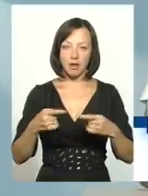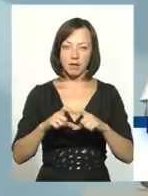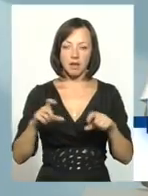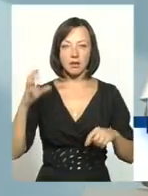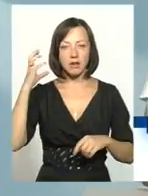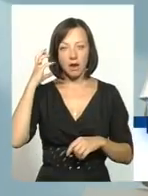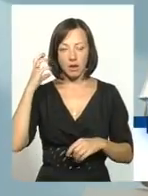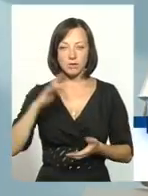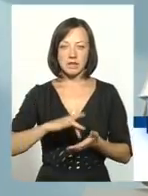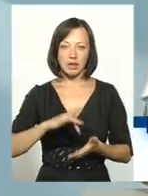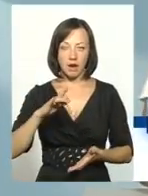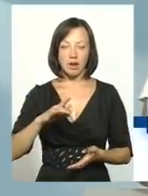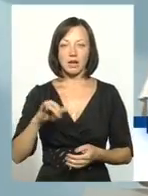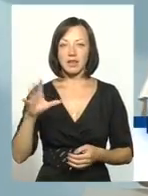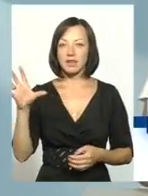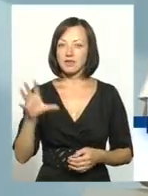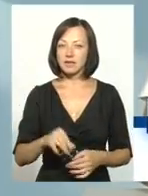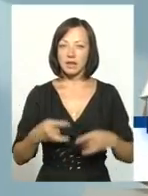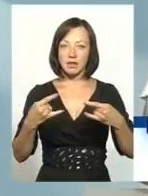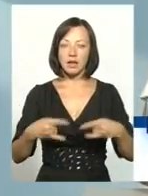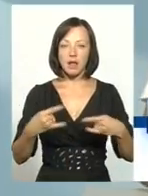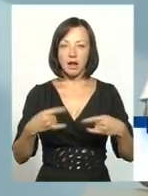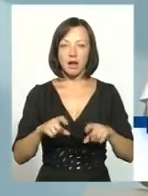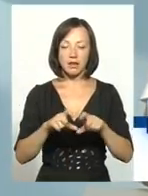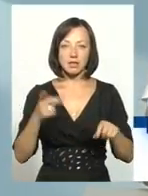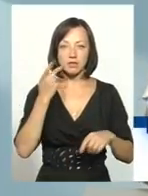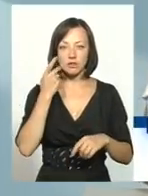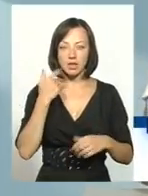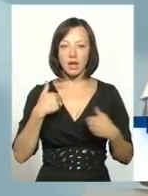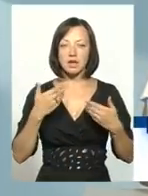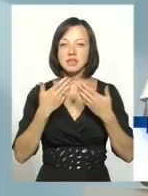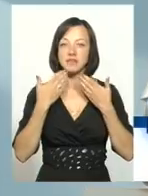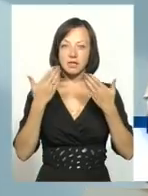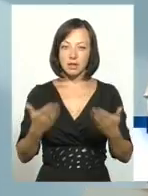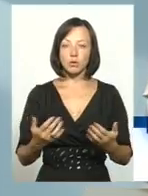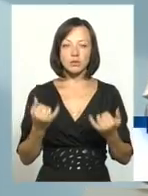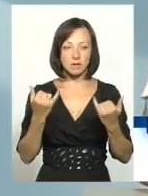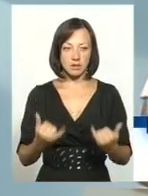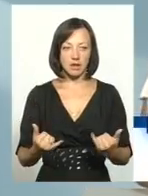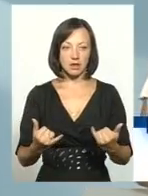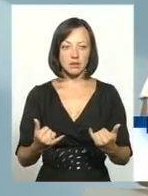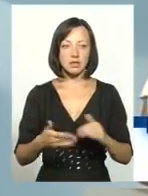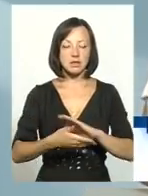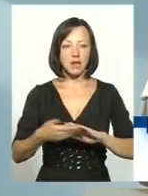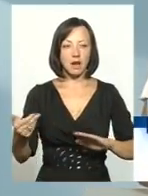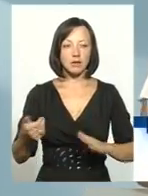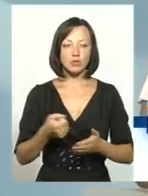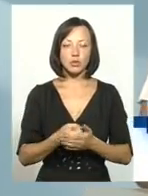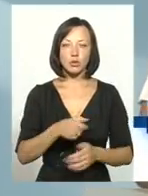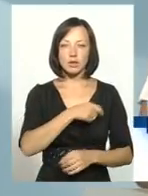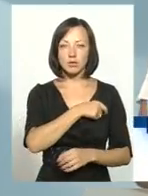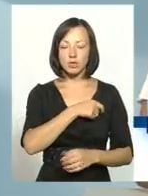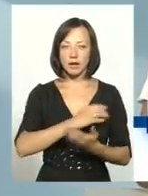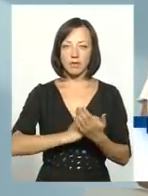радіо. І на всіх телеканалах, завжди в ЗМІ, я звертаюся зараз з закликом до депутатів